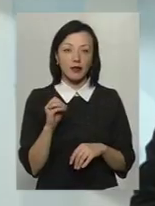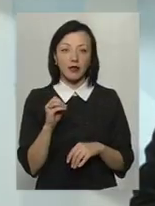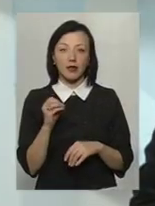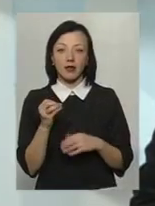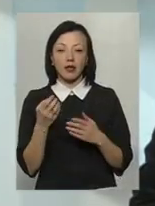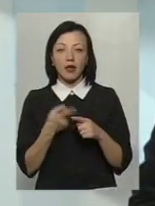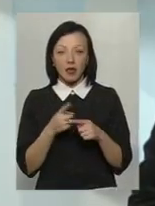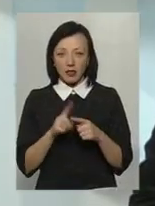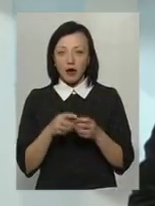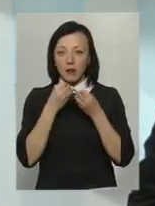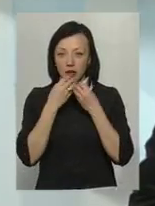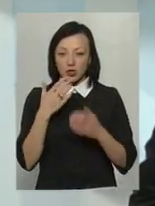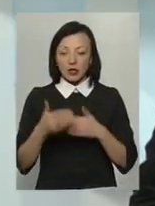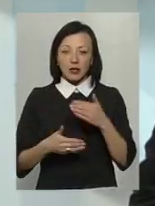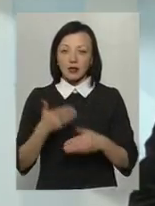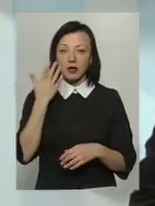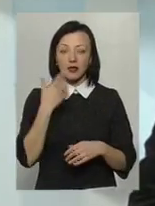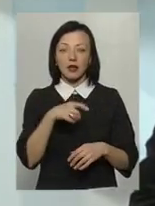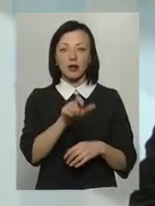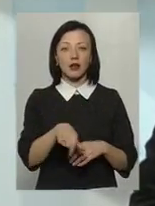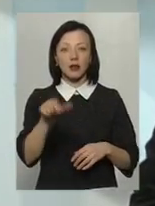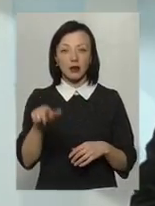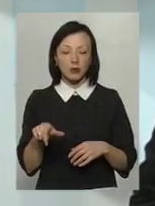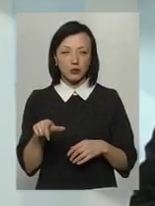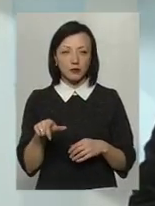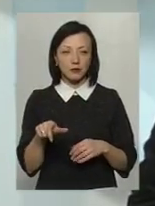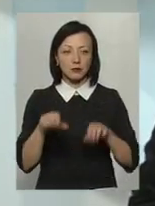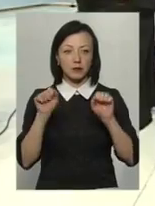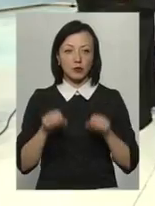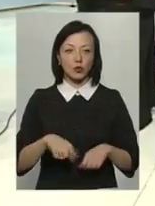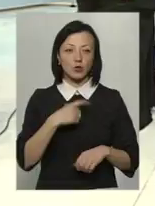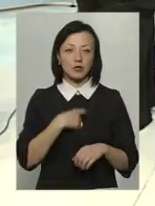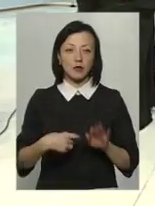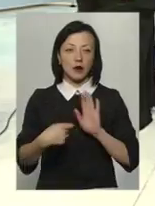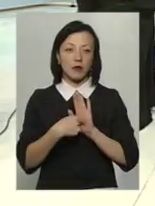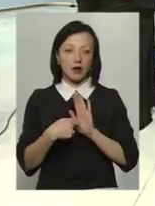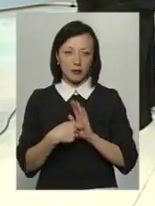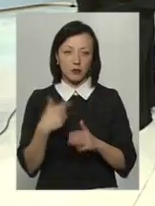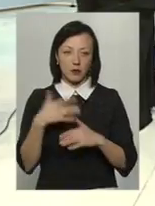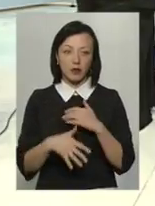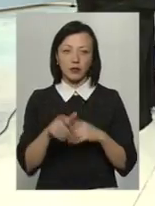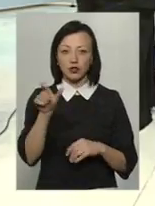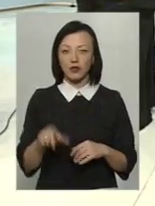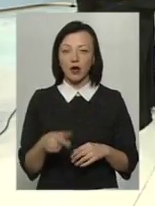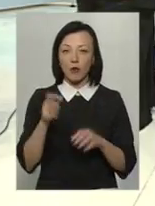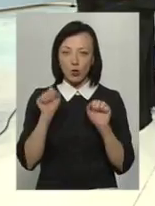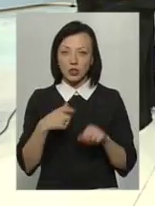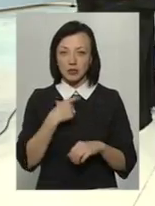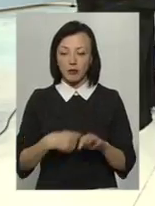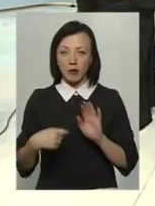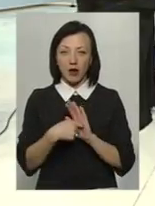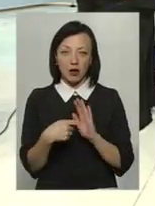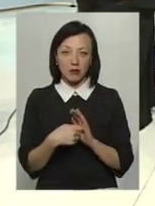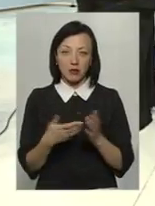Це положительна тенденція, коли люди можуть себе прокормити. Человек, який може себе прокормити,